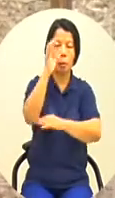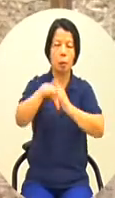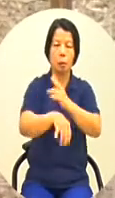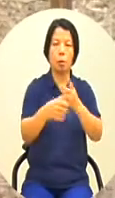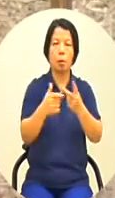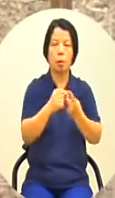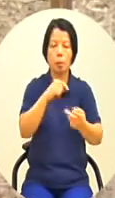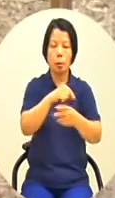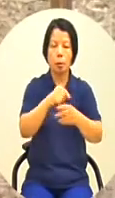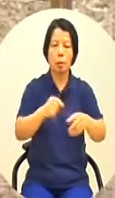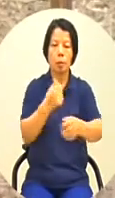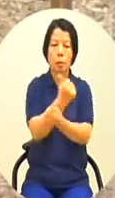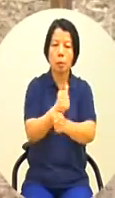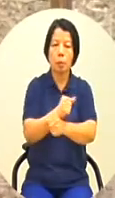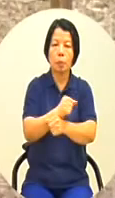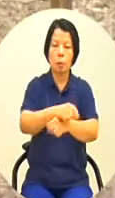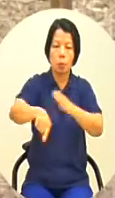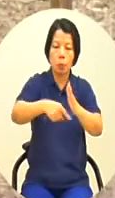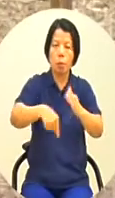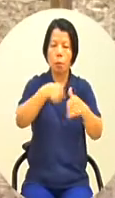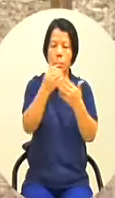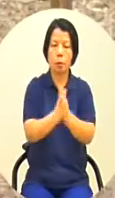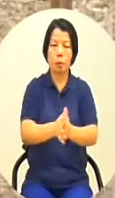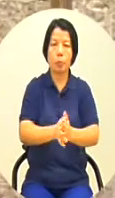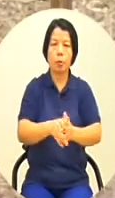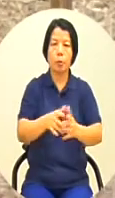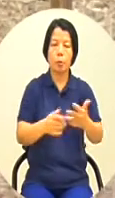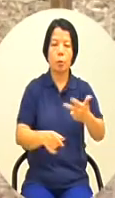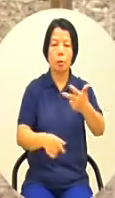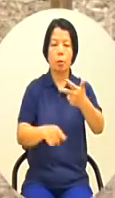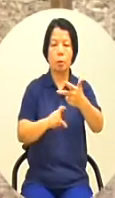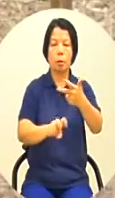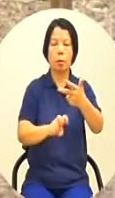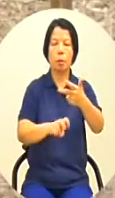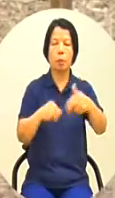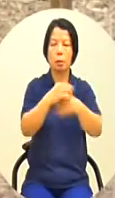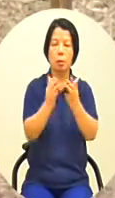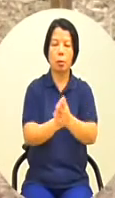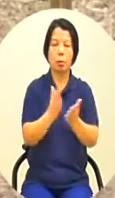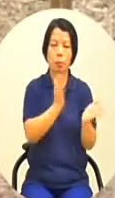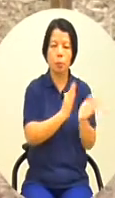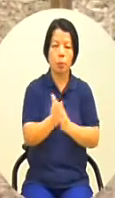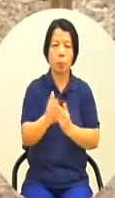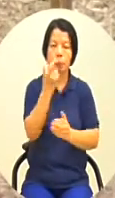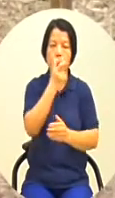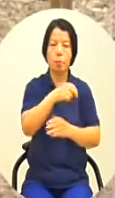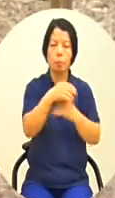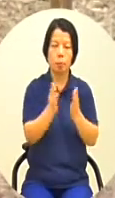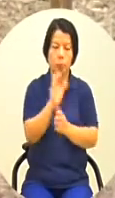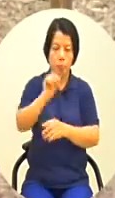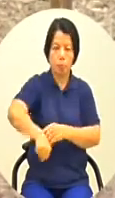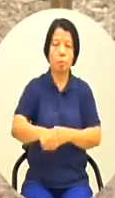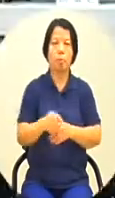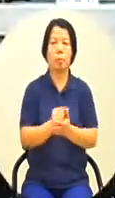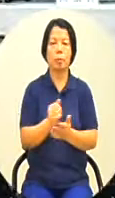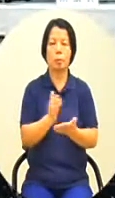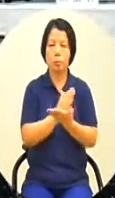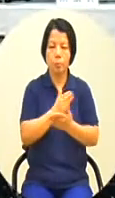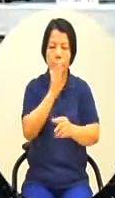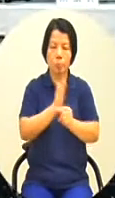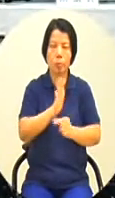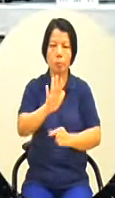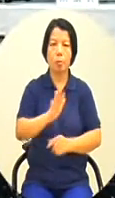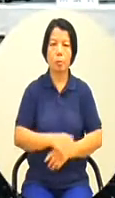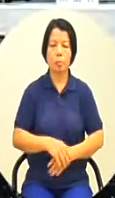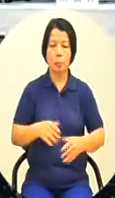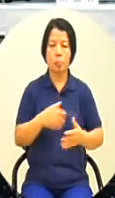那都分別獲得在行任7月20號備查考試院是7月27號同一備查以上報告內